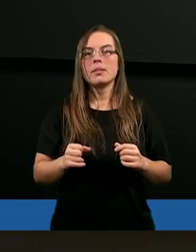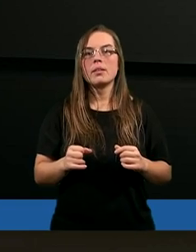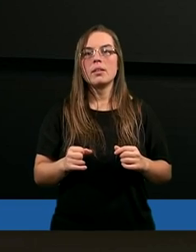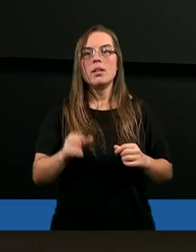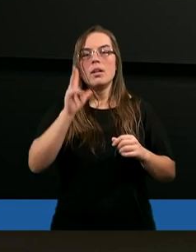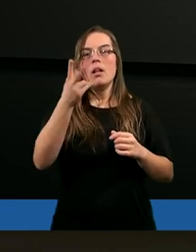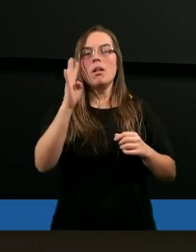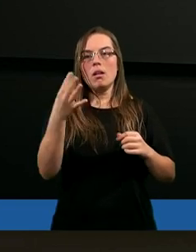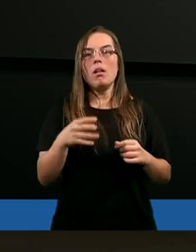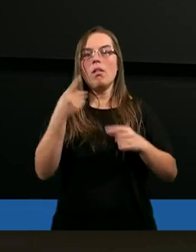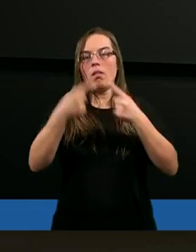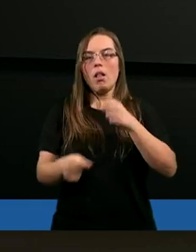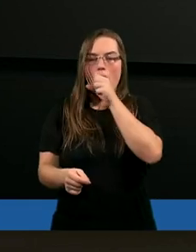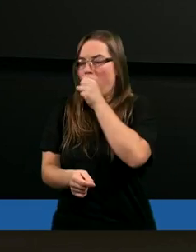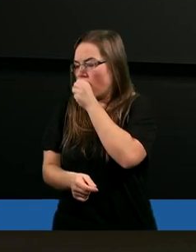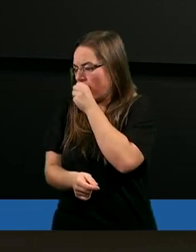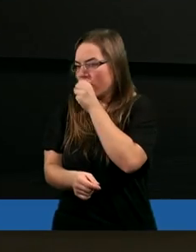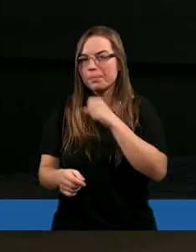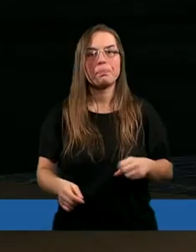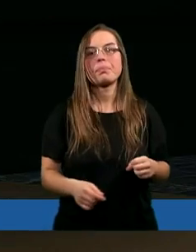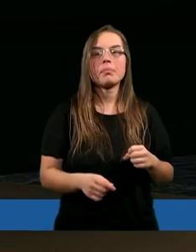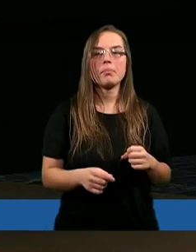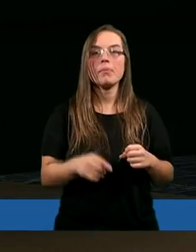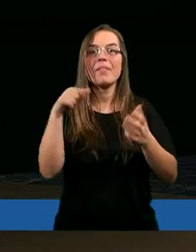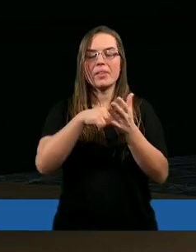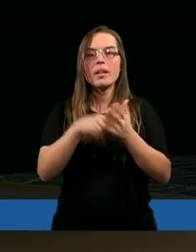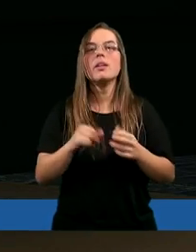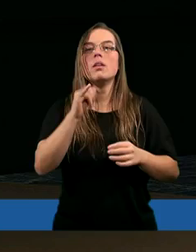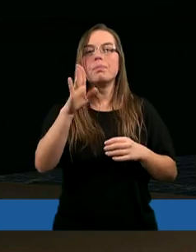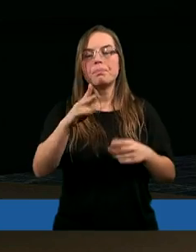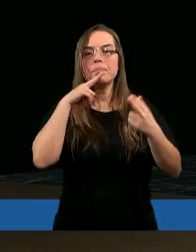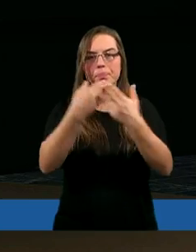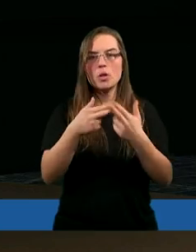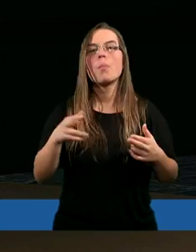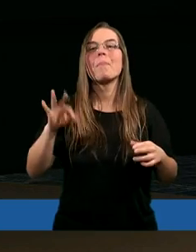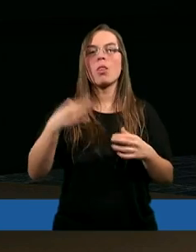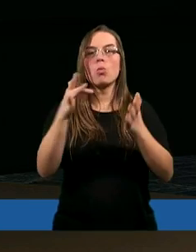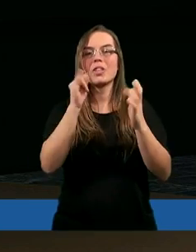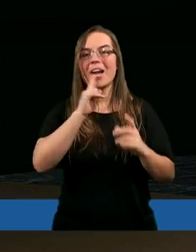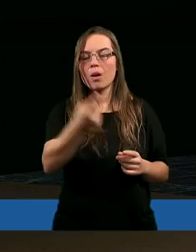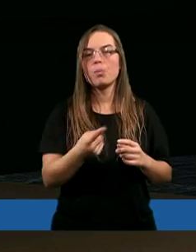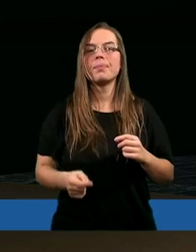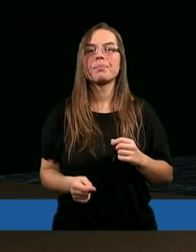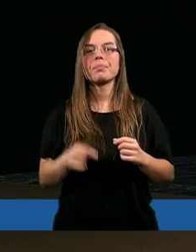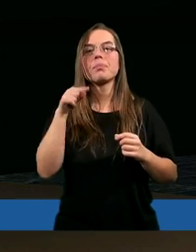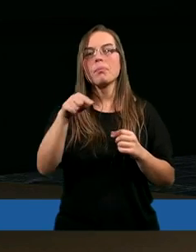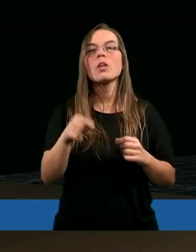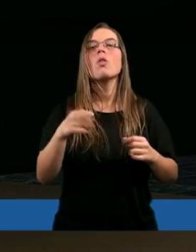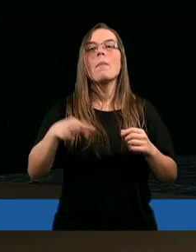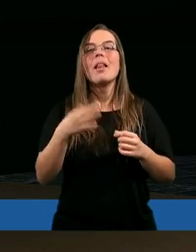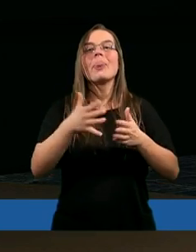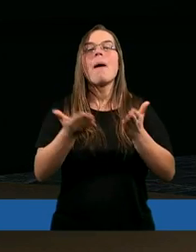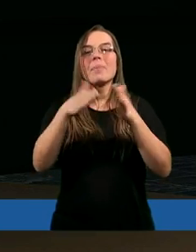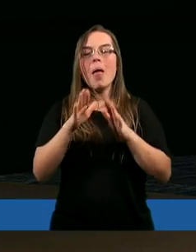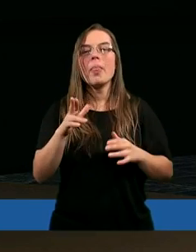trzeci i czwarty wiersz. Wtedy Job odpowiedział Panu i rzekł Oto mia